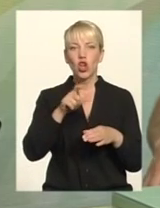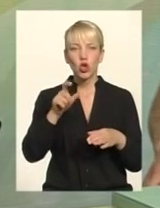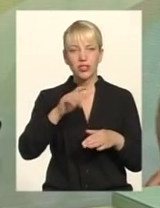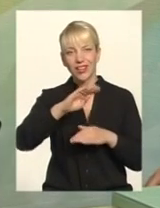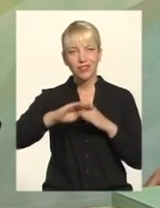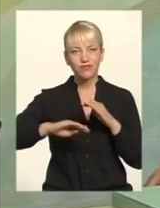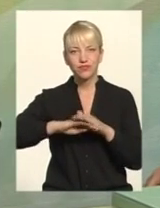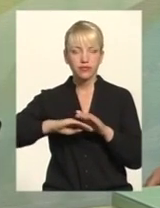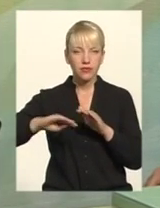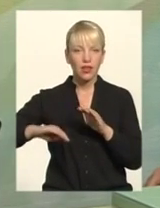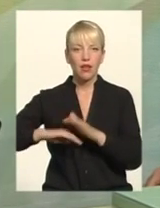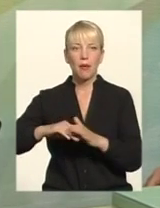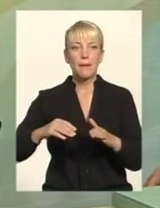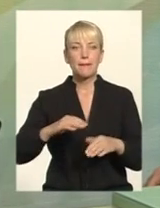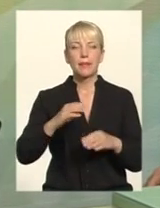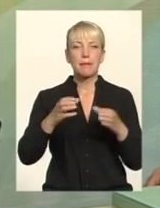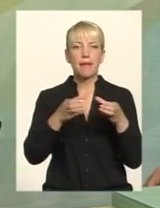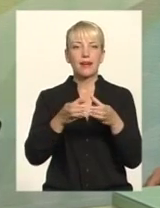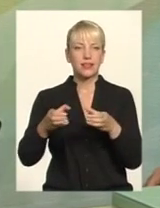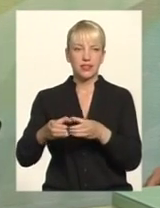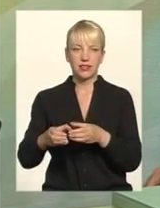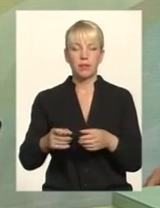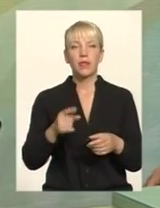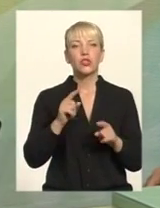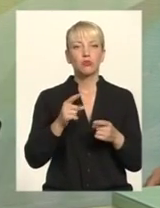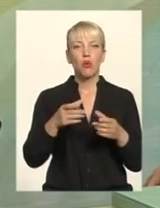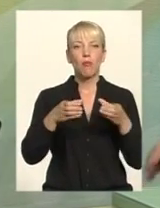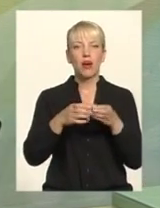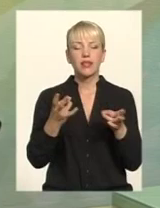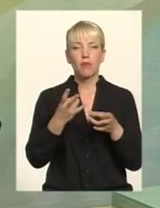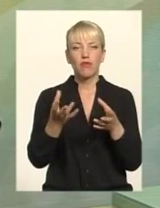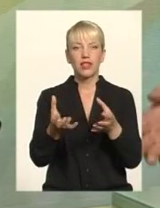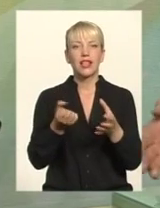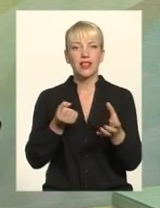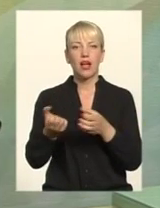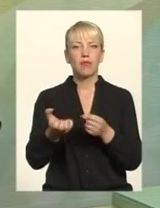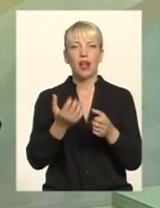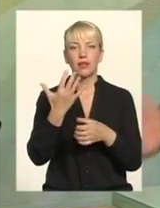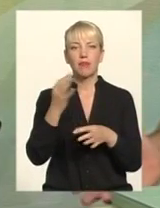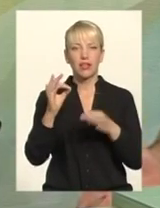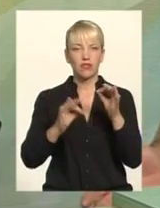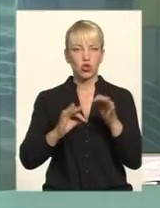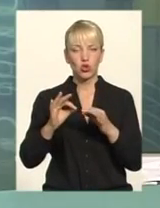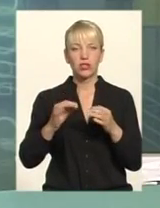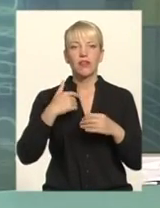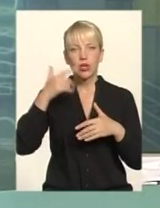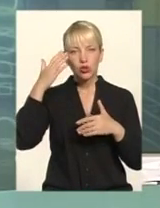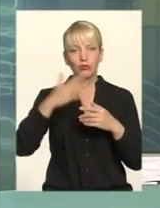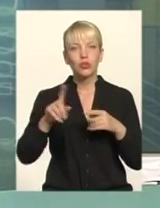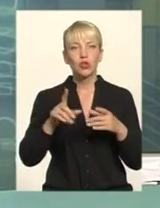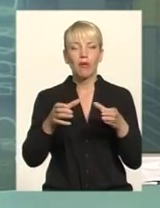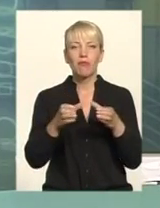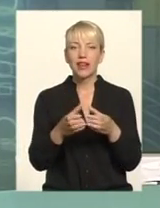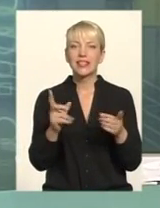під партії Крім того, партія має набрати 5% Тобто ми розуміємо, партії кінові, вони не мають ніякої перспективи Це